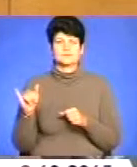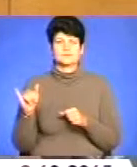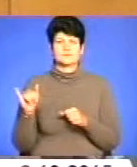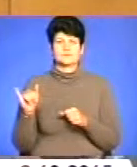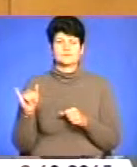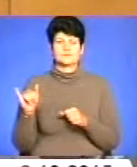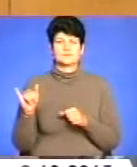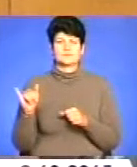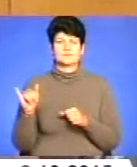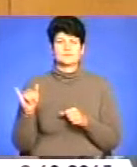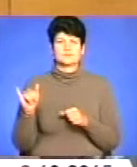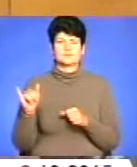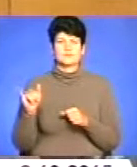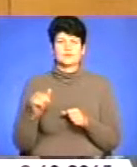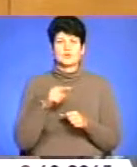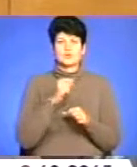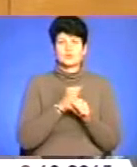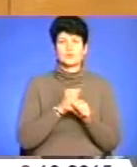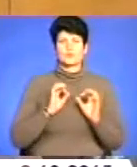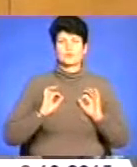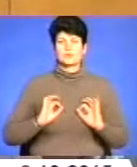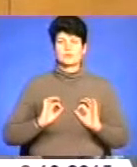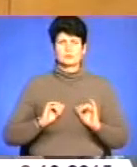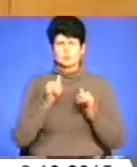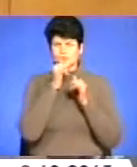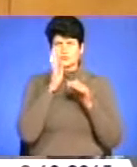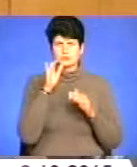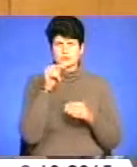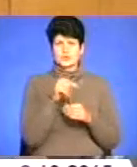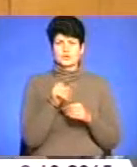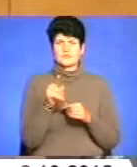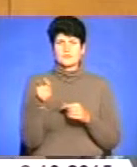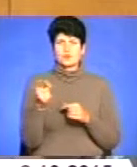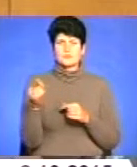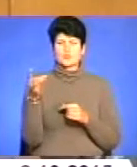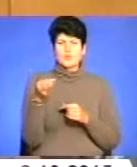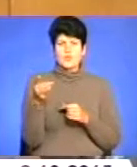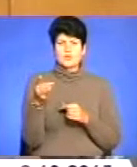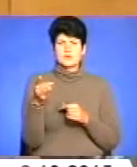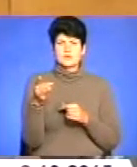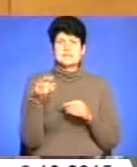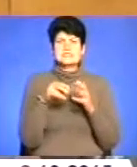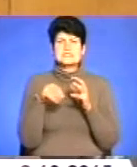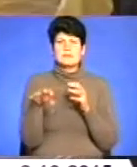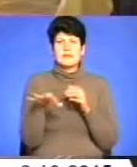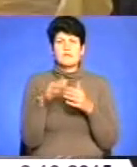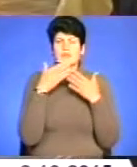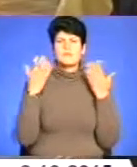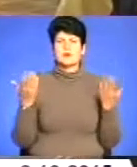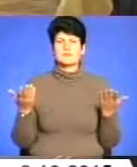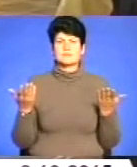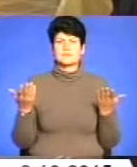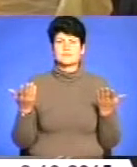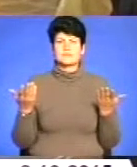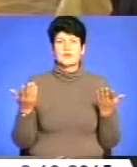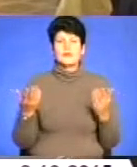прокуратура, бо не може бути таке, що в Тернопільському районі земельних ділянок нема. Зазвичай